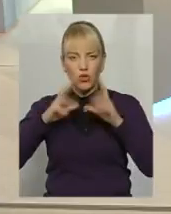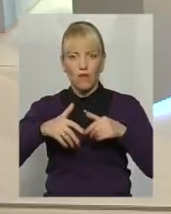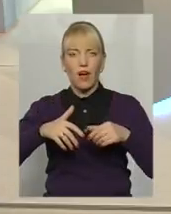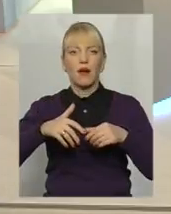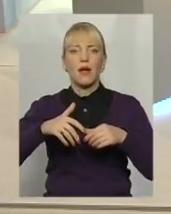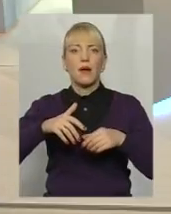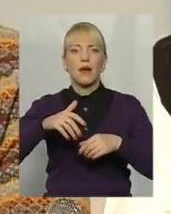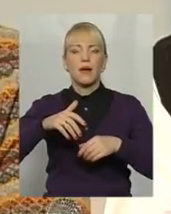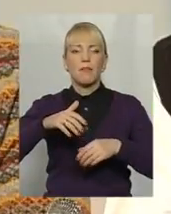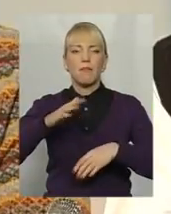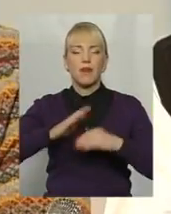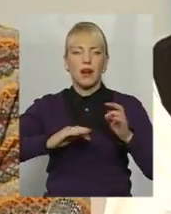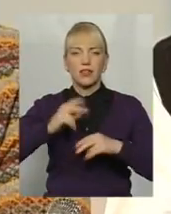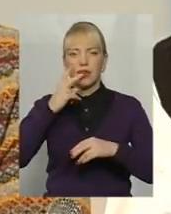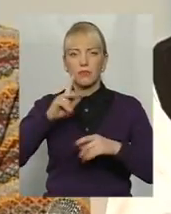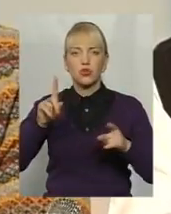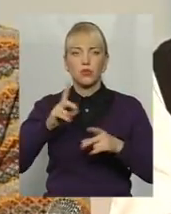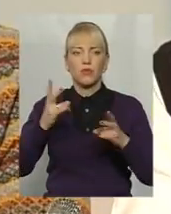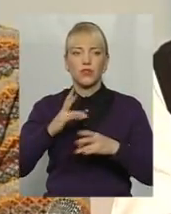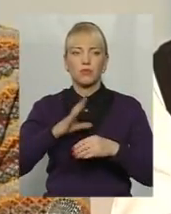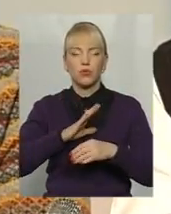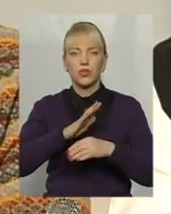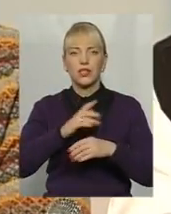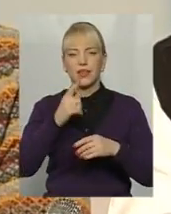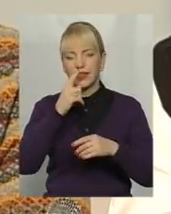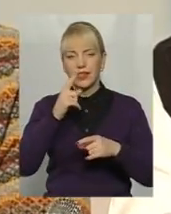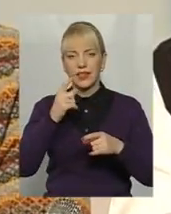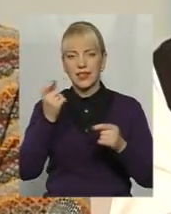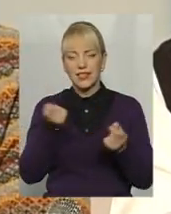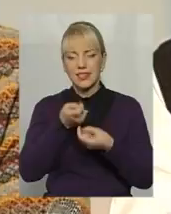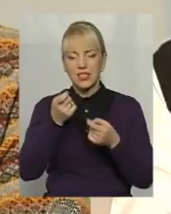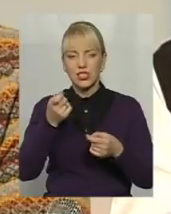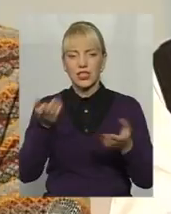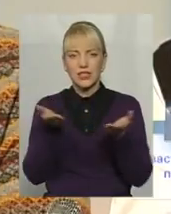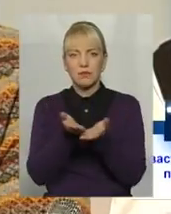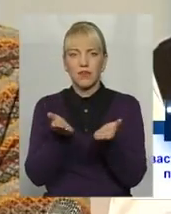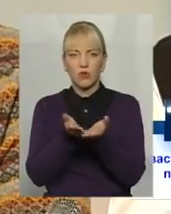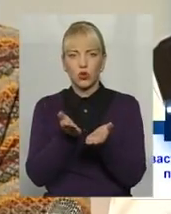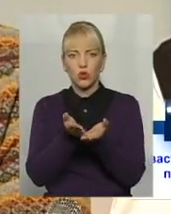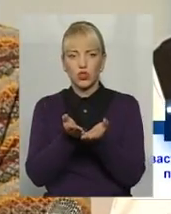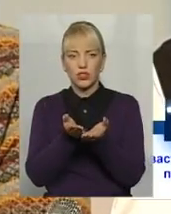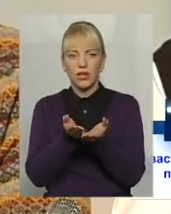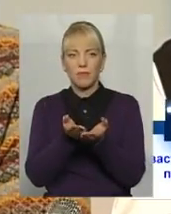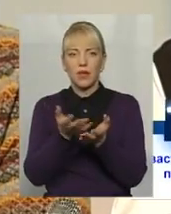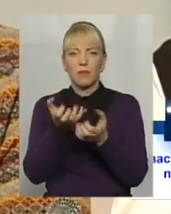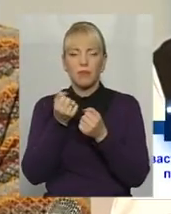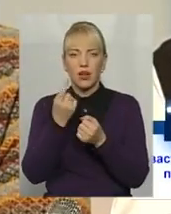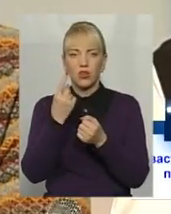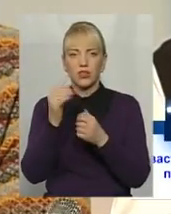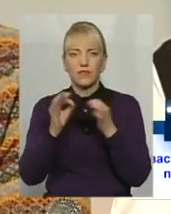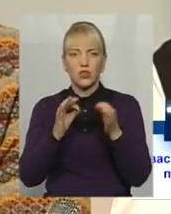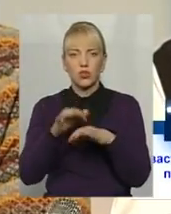показує, що має бути незначне співвідношення між, такий аналіз певний проводили, брали 1%